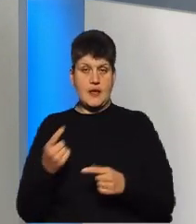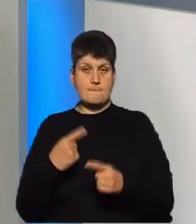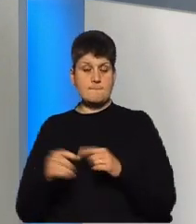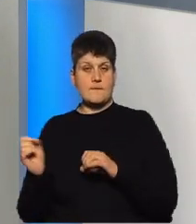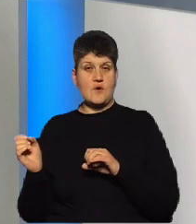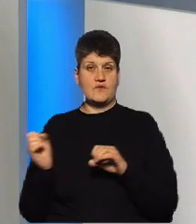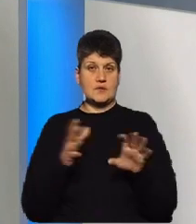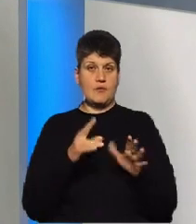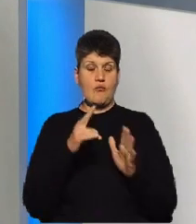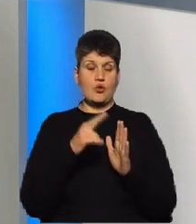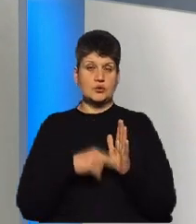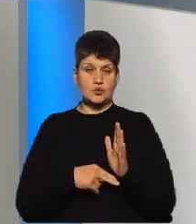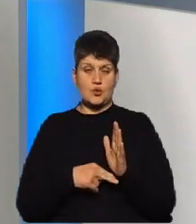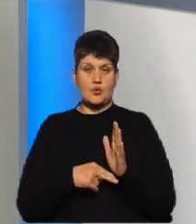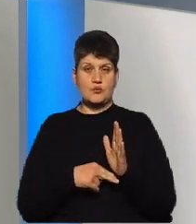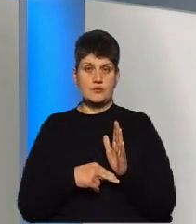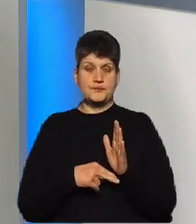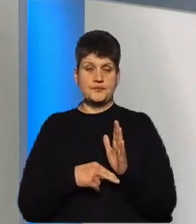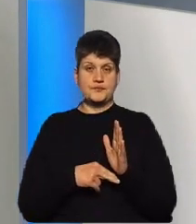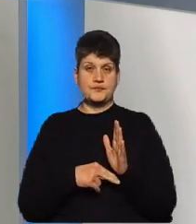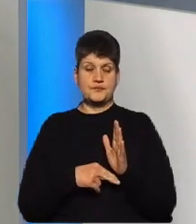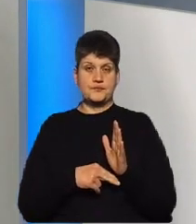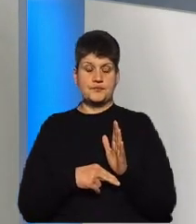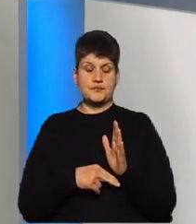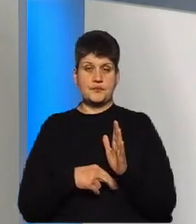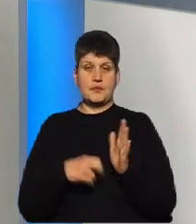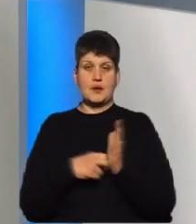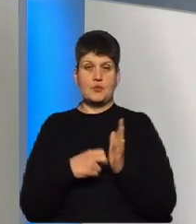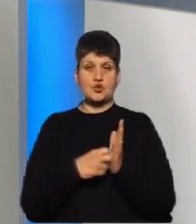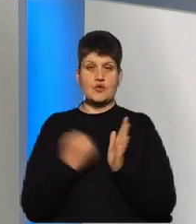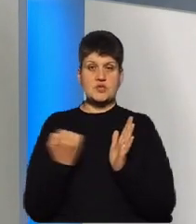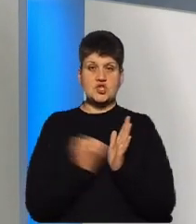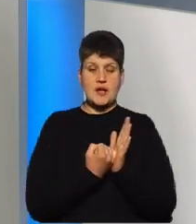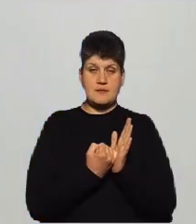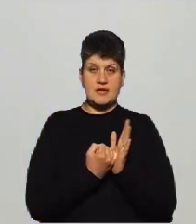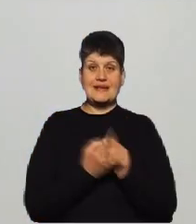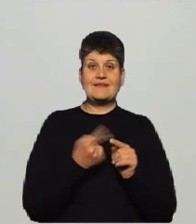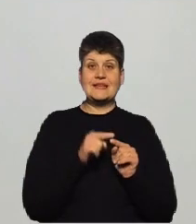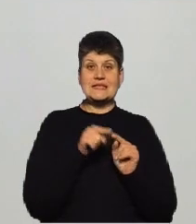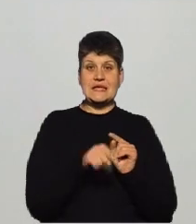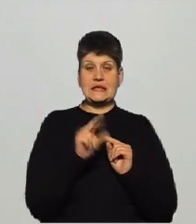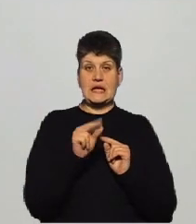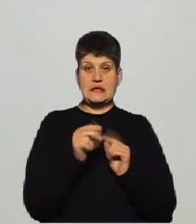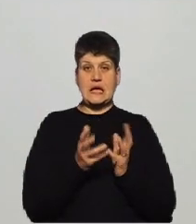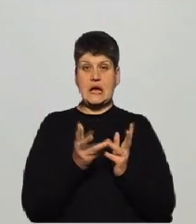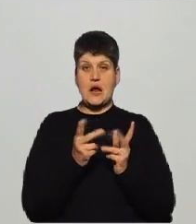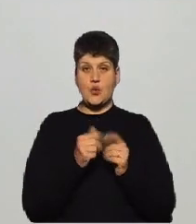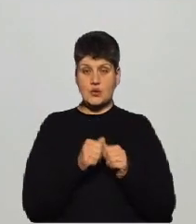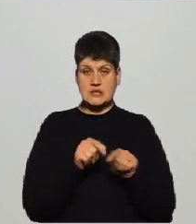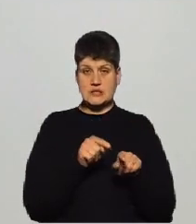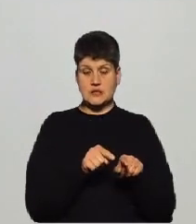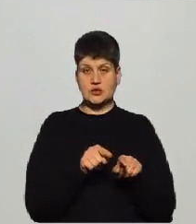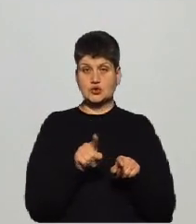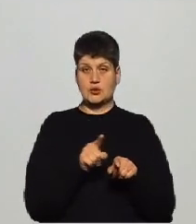податковим повідомленням вручення, з поштовим штемпелем, і від цієї дати рахується, що платіжне